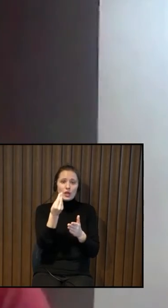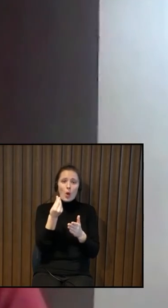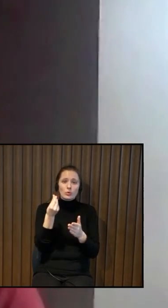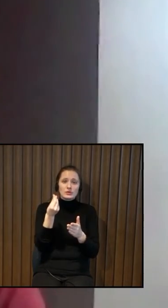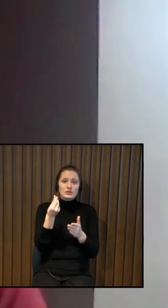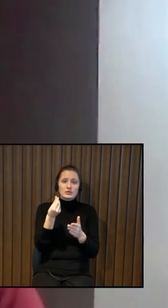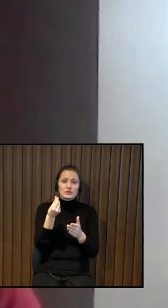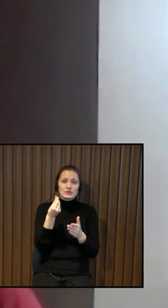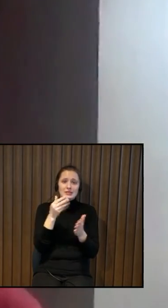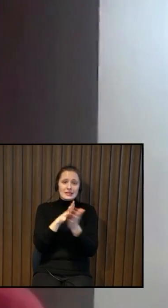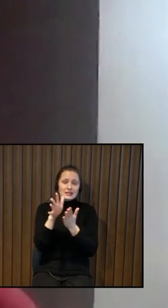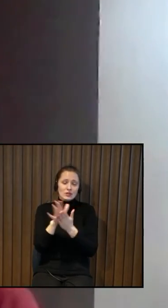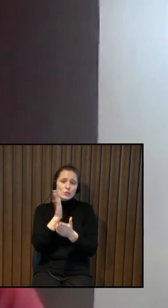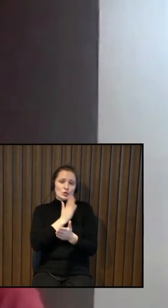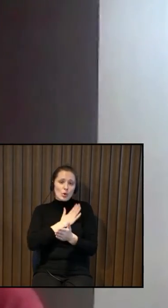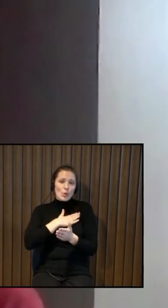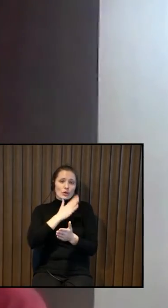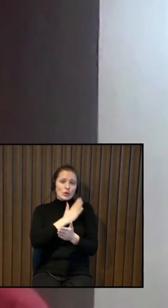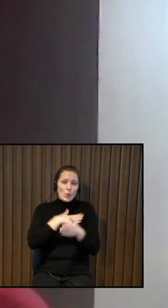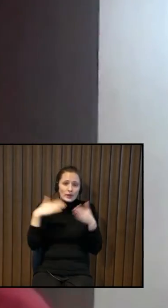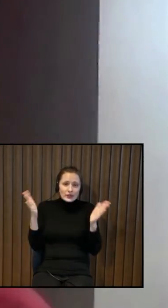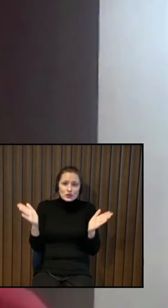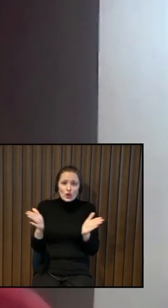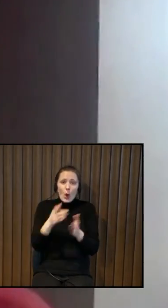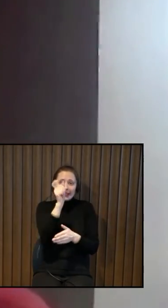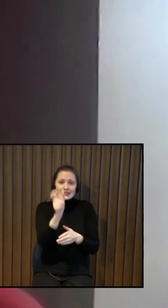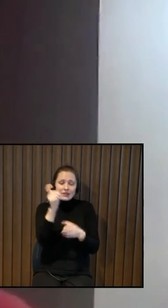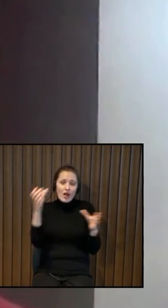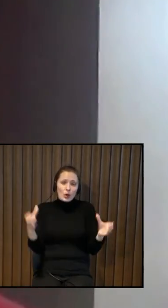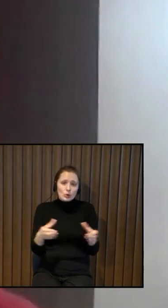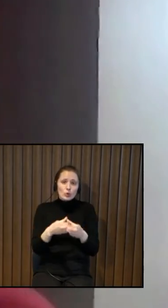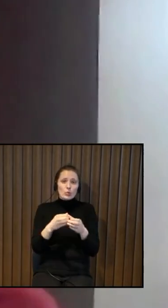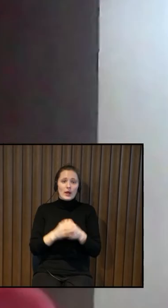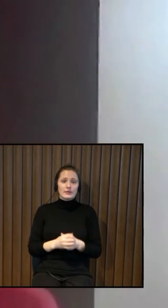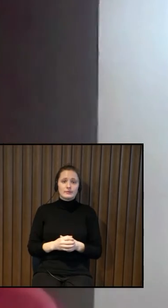ļoti, ļoti šauram cilvēku grupai iedot.